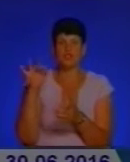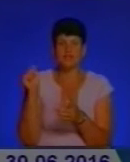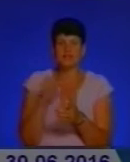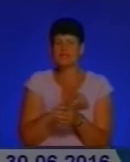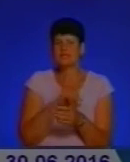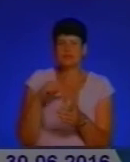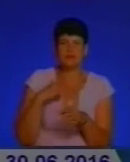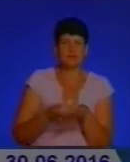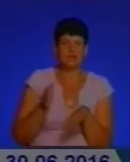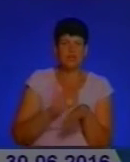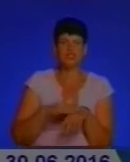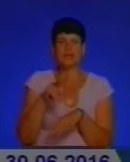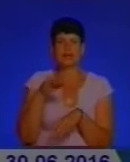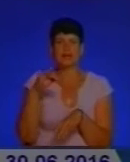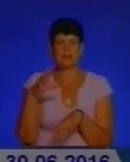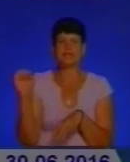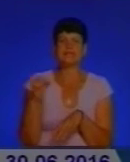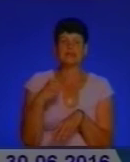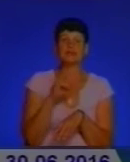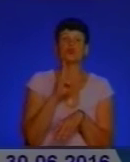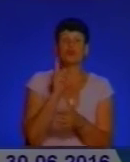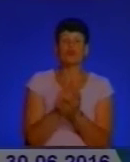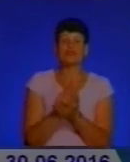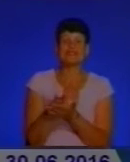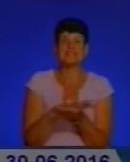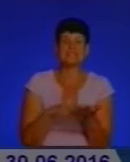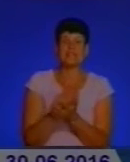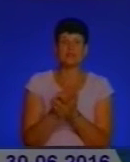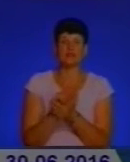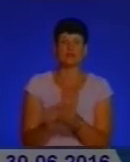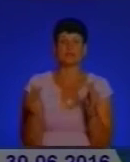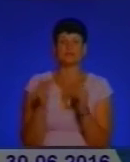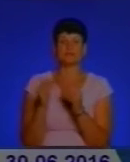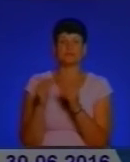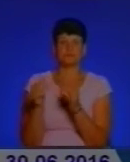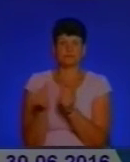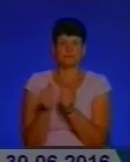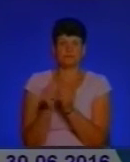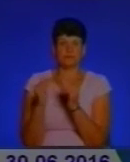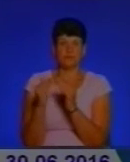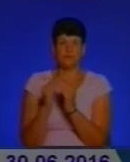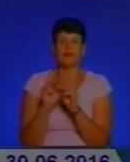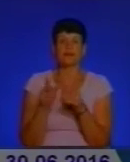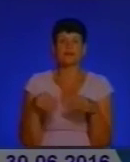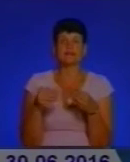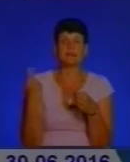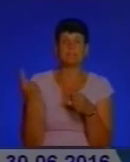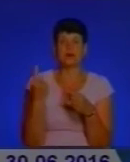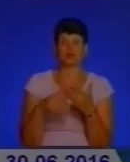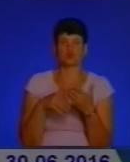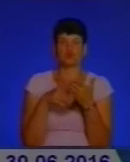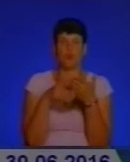у липні та серпні. Хто повинен знищувати небезпечну рослину із житлових територій та як надати першу допомогу при опіках,